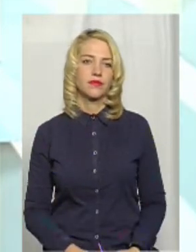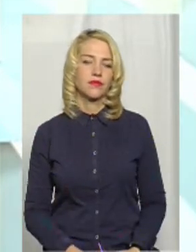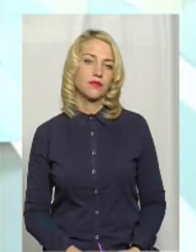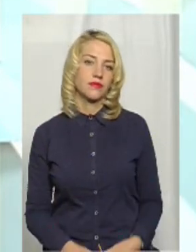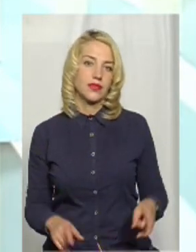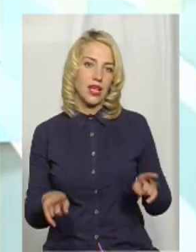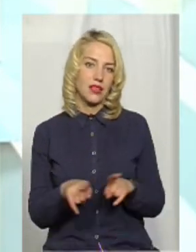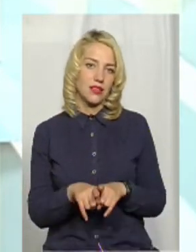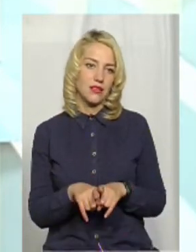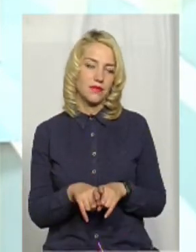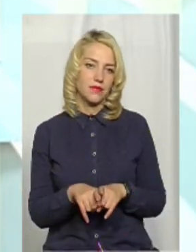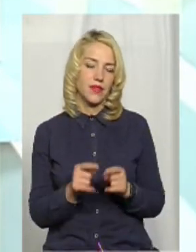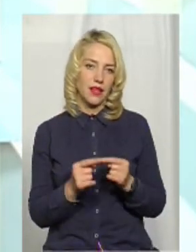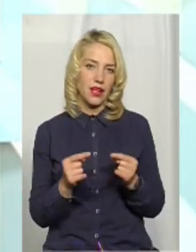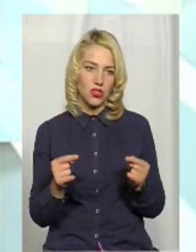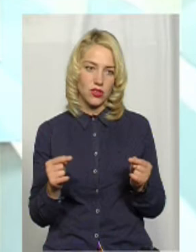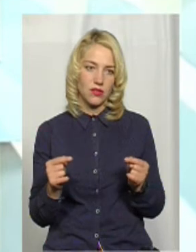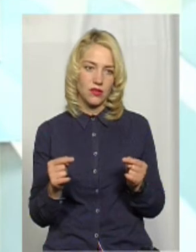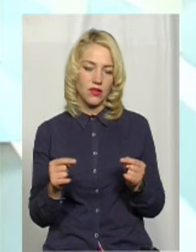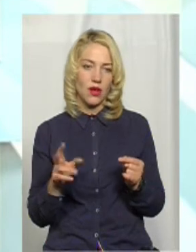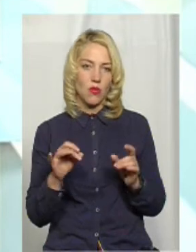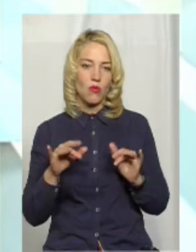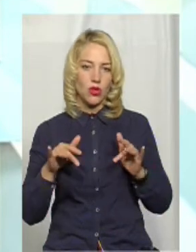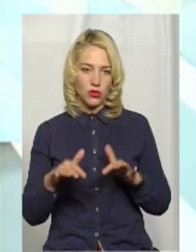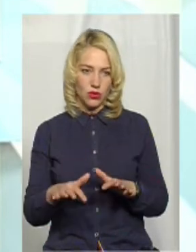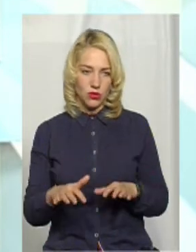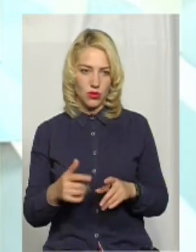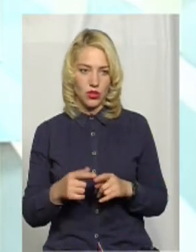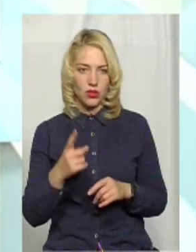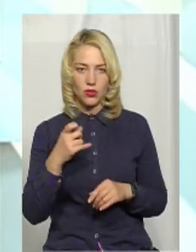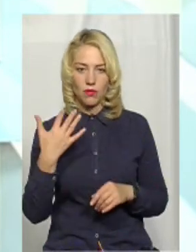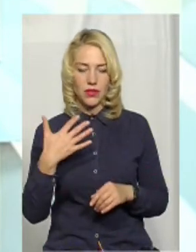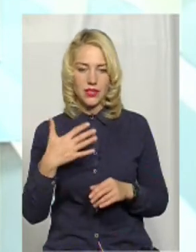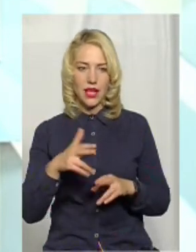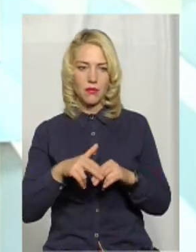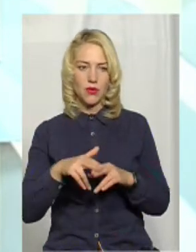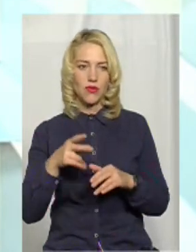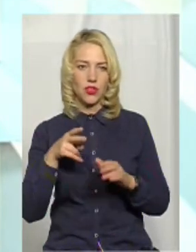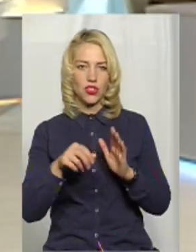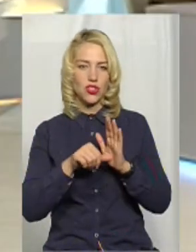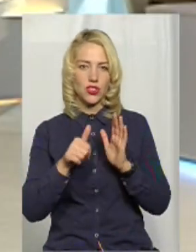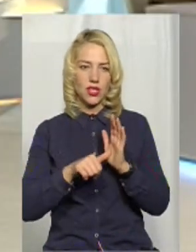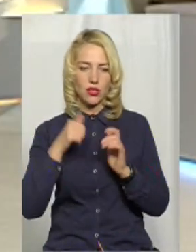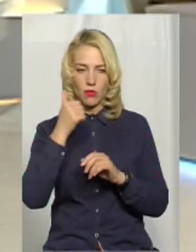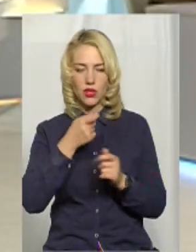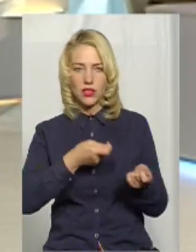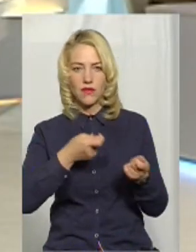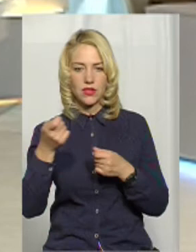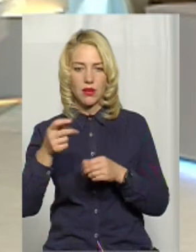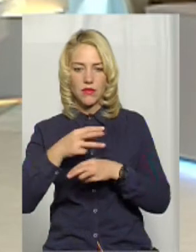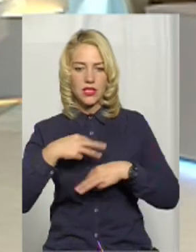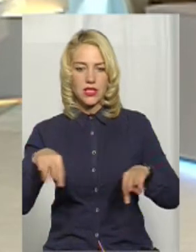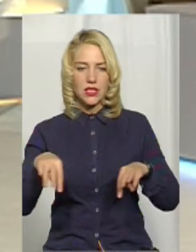такі, знаєте, речі по процедурі. Ну, 150 паспортів я ще у 2016 році завіз Міністерства культури